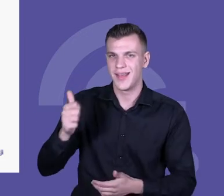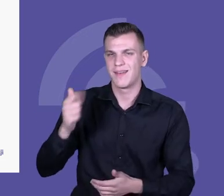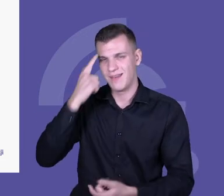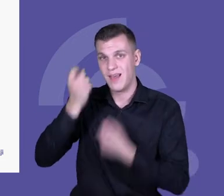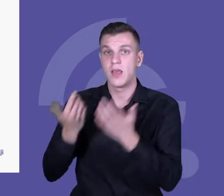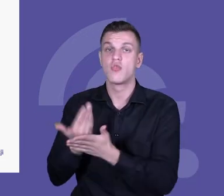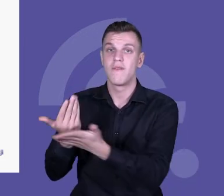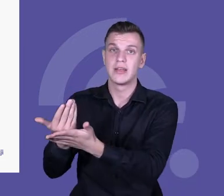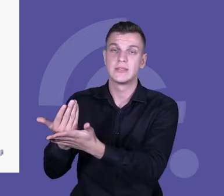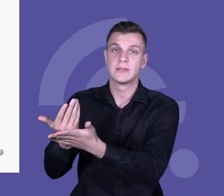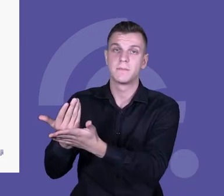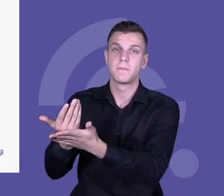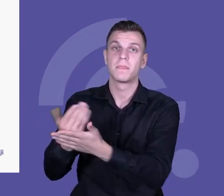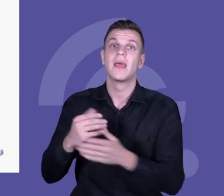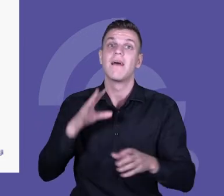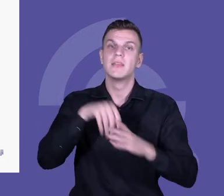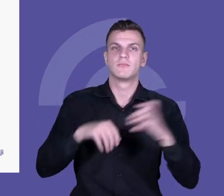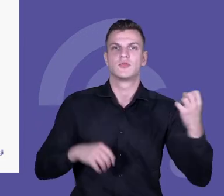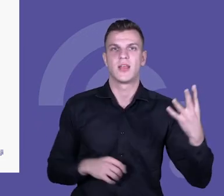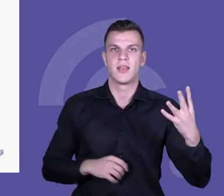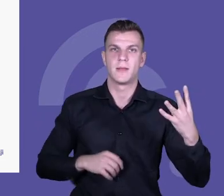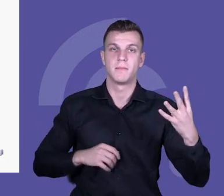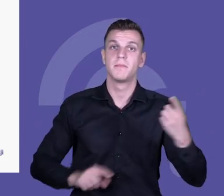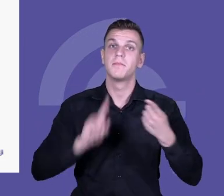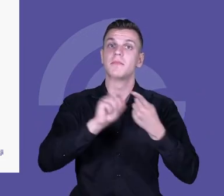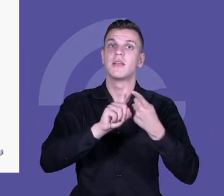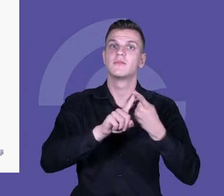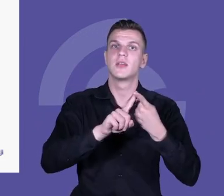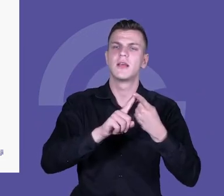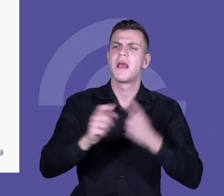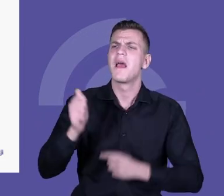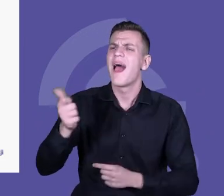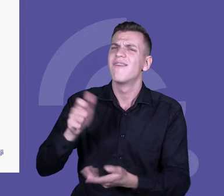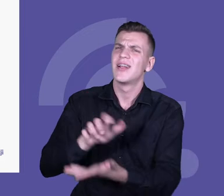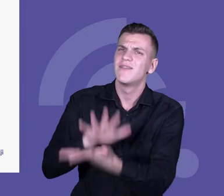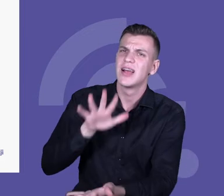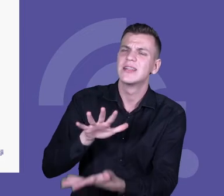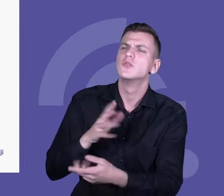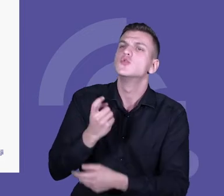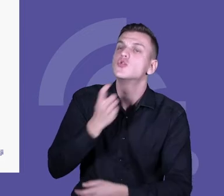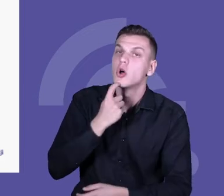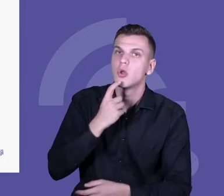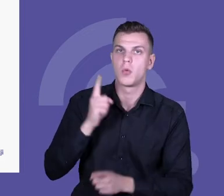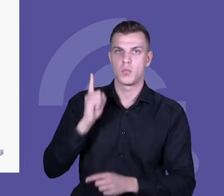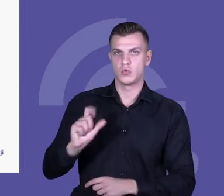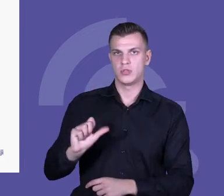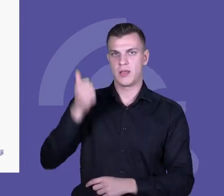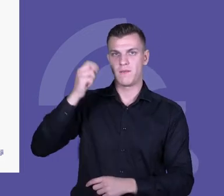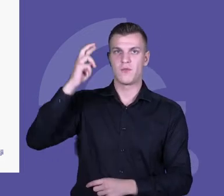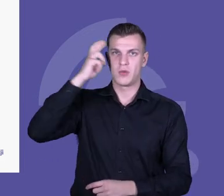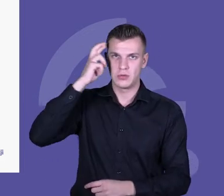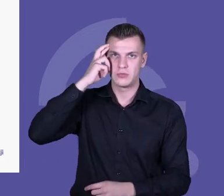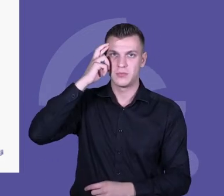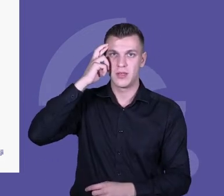On się składa z czterech elementów. Po pierwsze, dobrze zrozumieć, czym są te kompetencje, które chcemy kształcić. Wyjść poza taką ogólną,